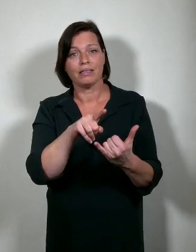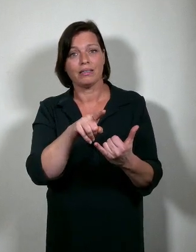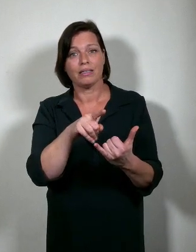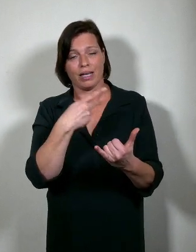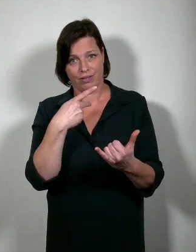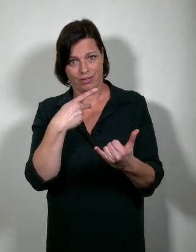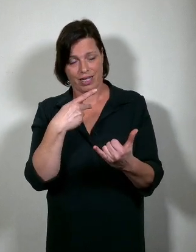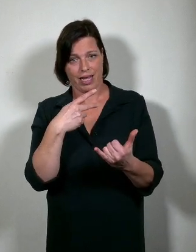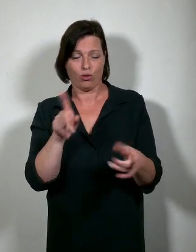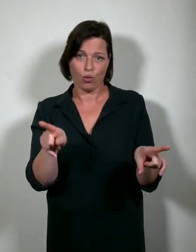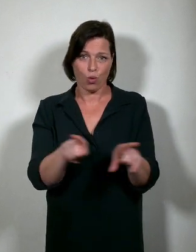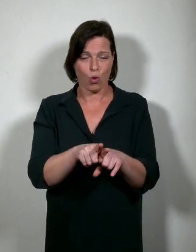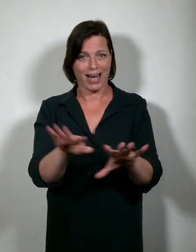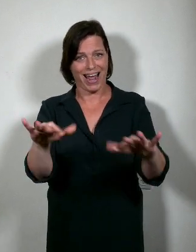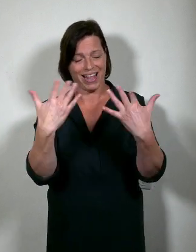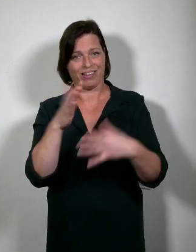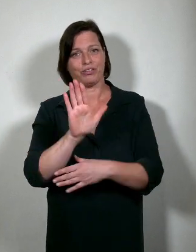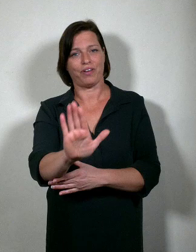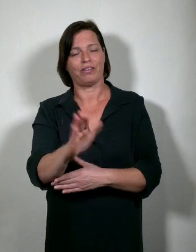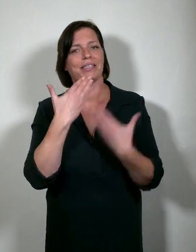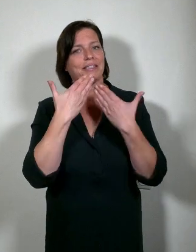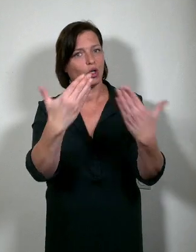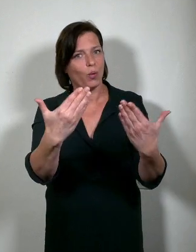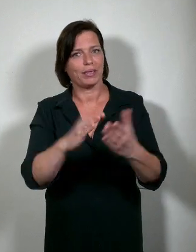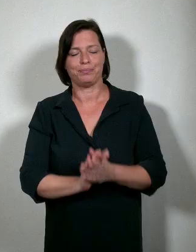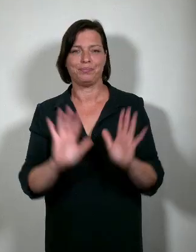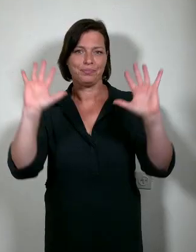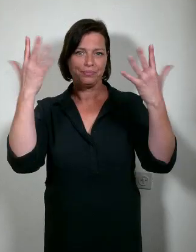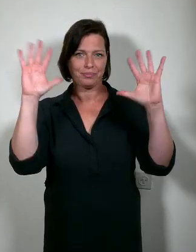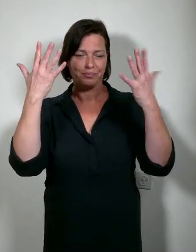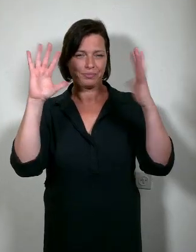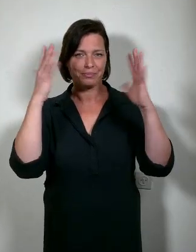zeer welwende aandacht. Dank u wel. APPLAUS